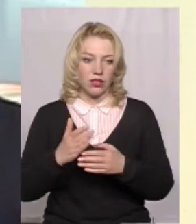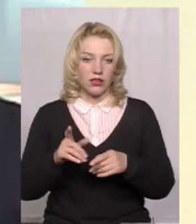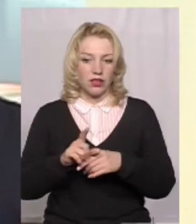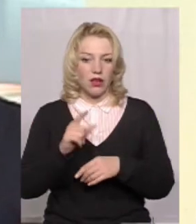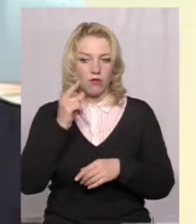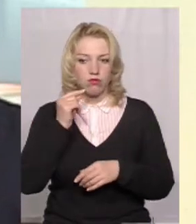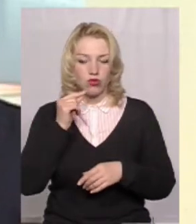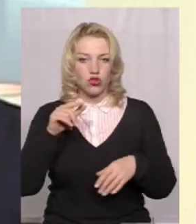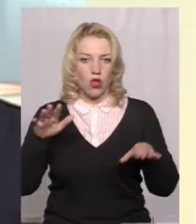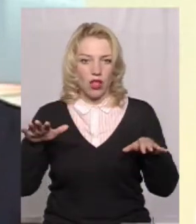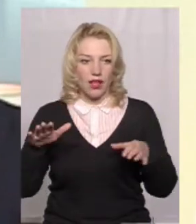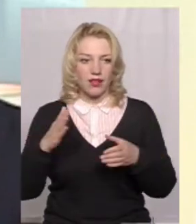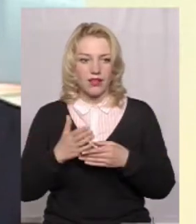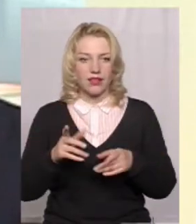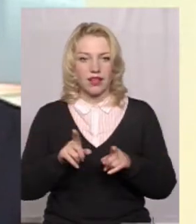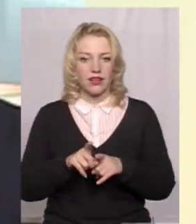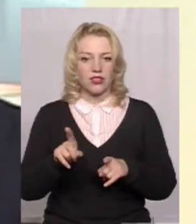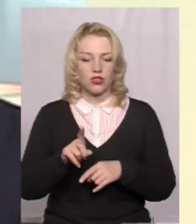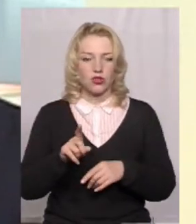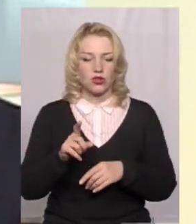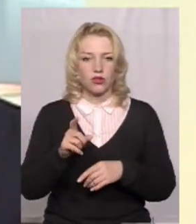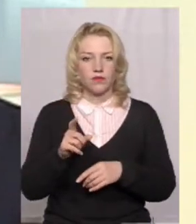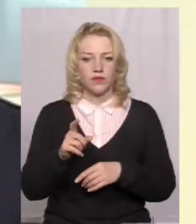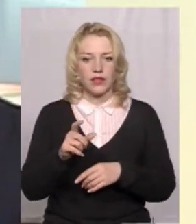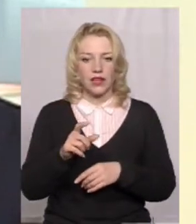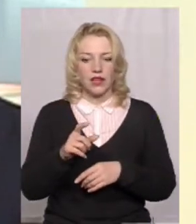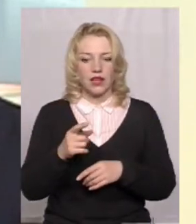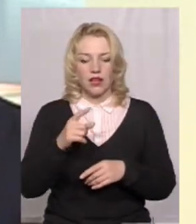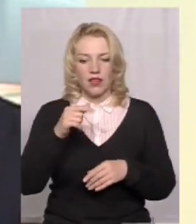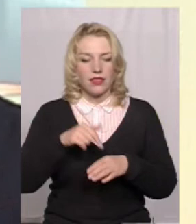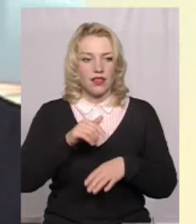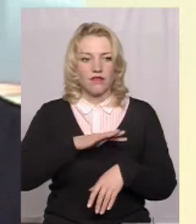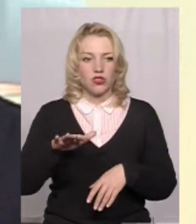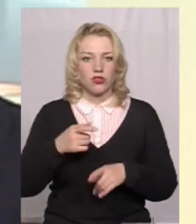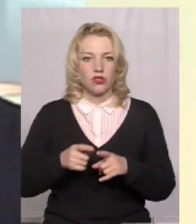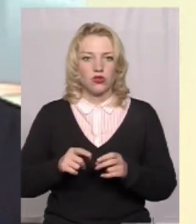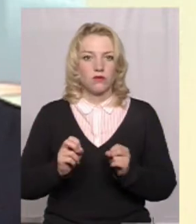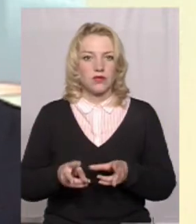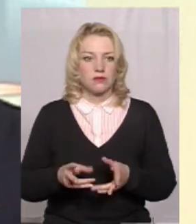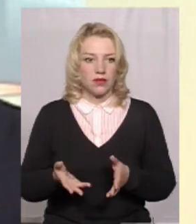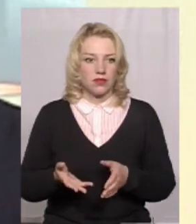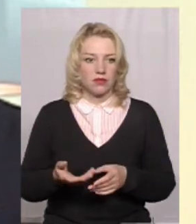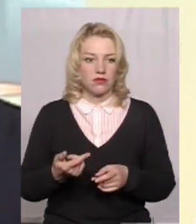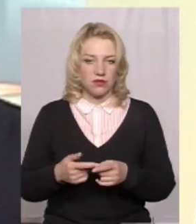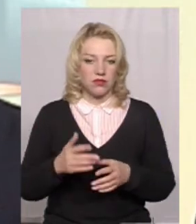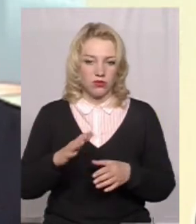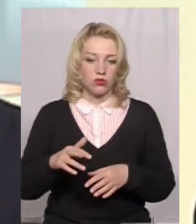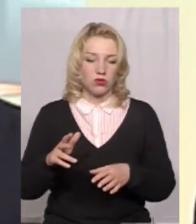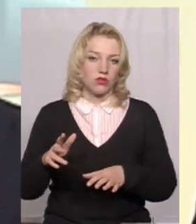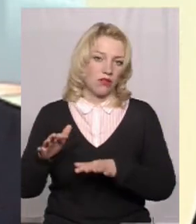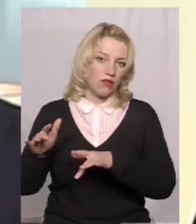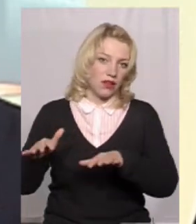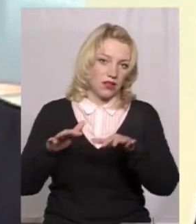бджоли теж є самозахист. А є такі, що вона відчуває, що це небезпека. Вона йде і все, і гине.